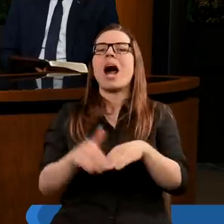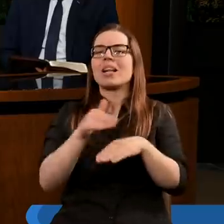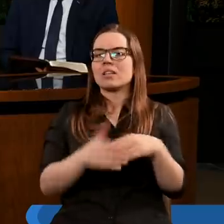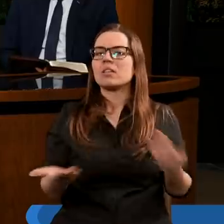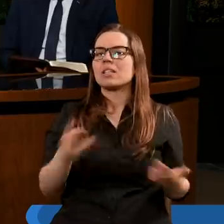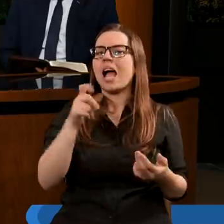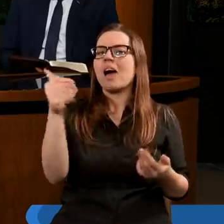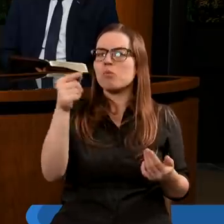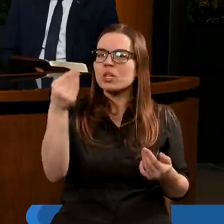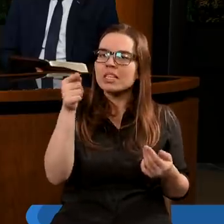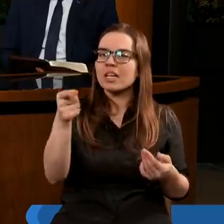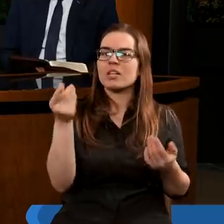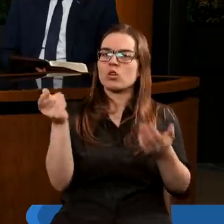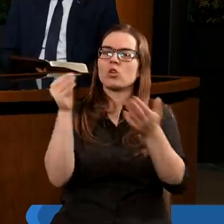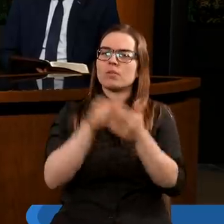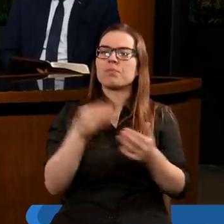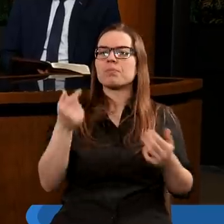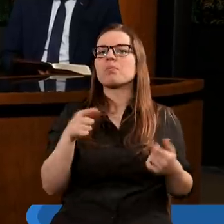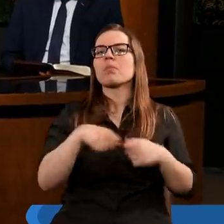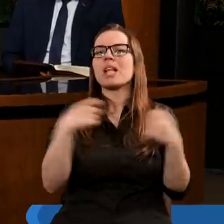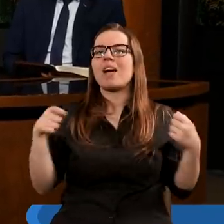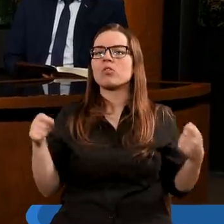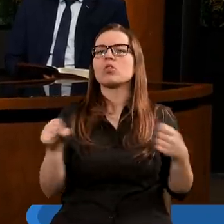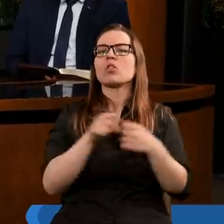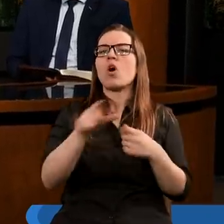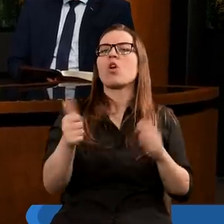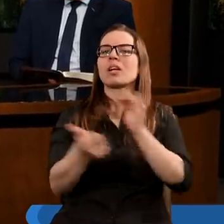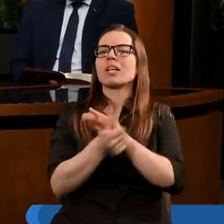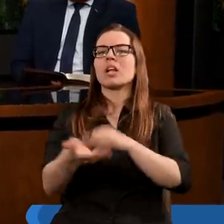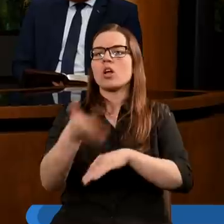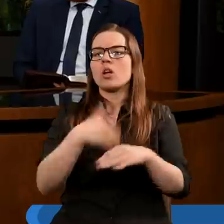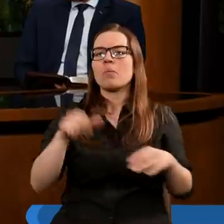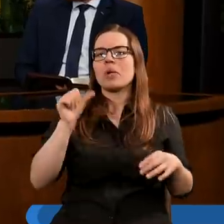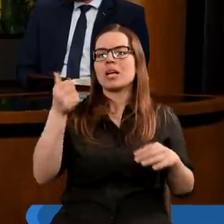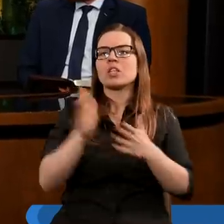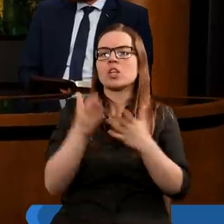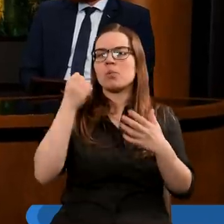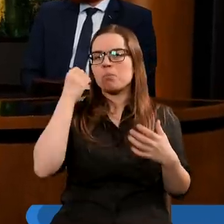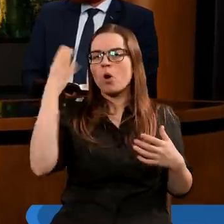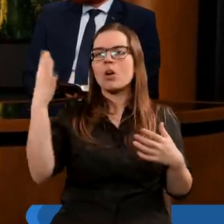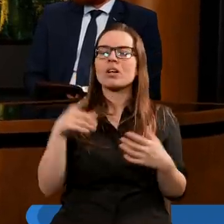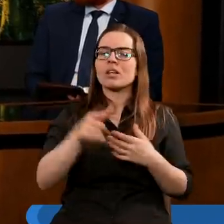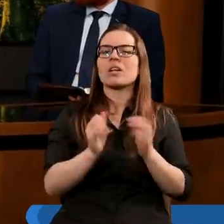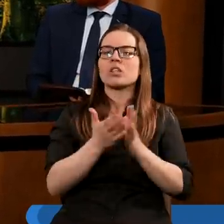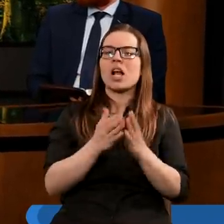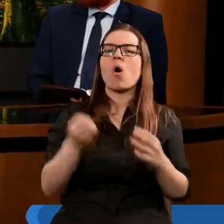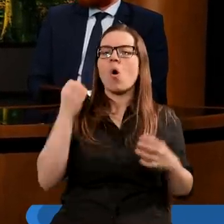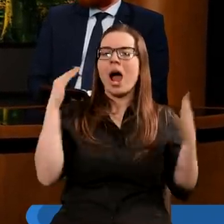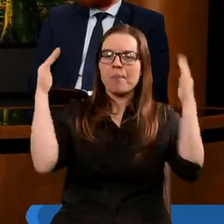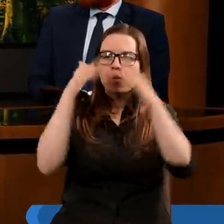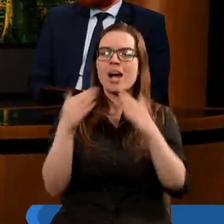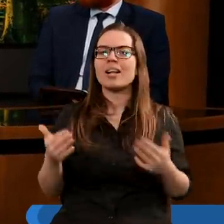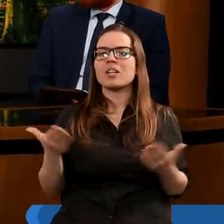Jarku, może jeszcze ty. To jest nawiązanie do szesnastego rozdziału trzeciej księgi mojżeszowej, zwanej też księgą kapłańską,